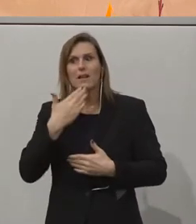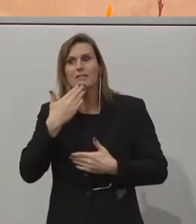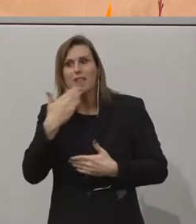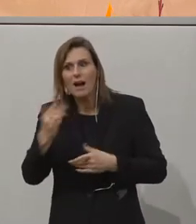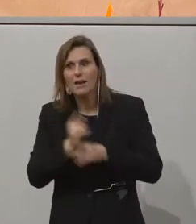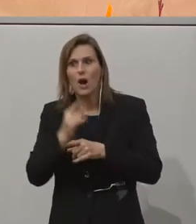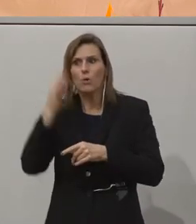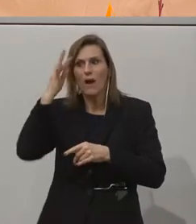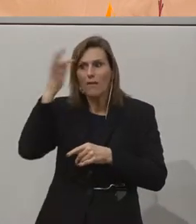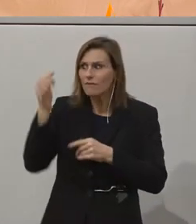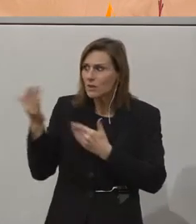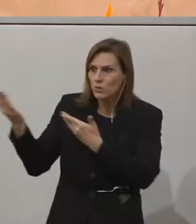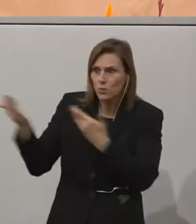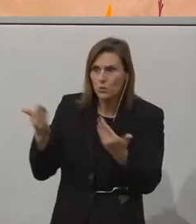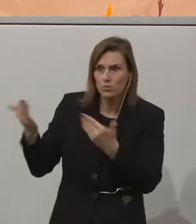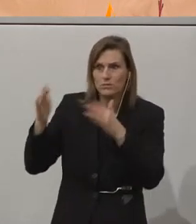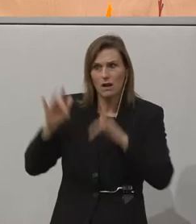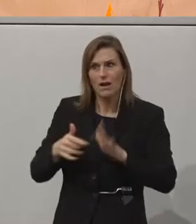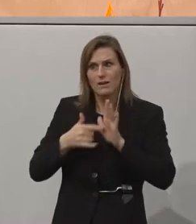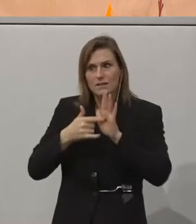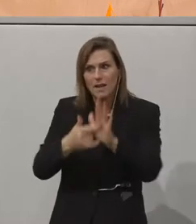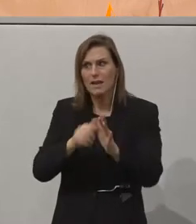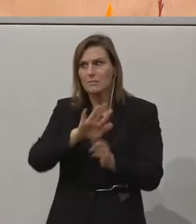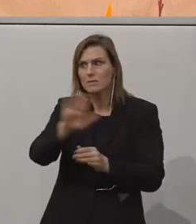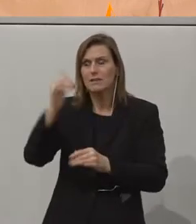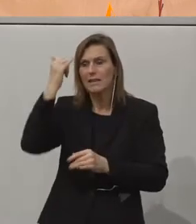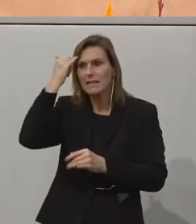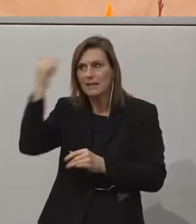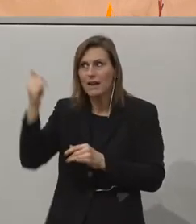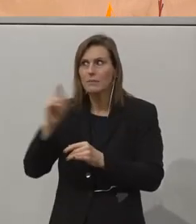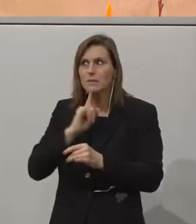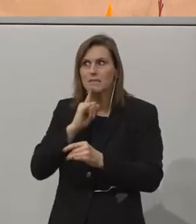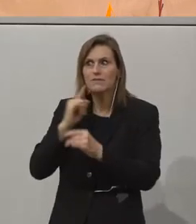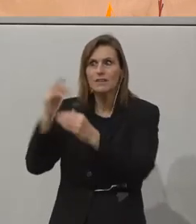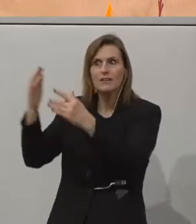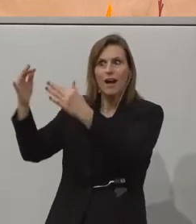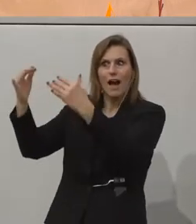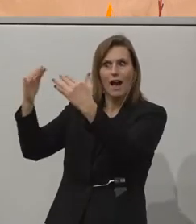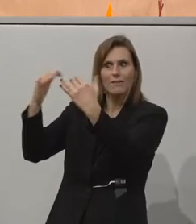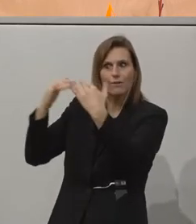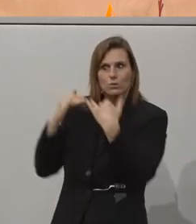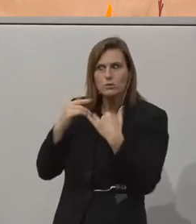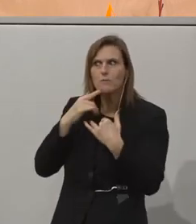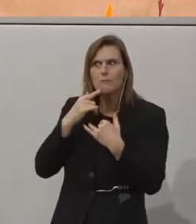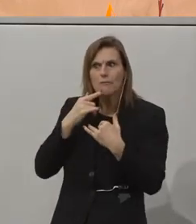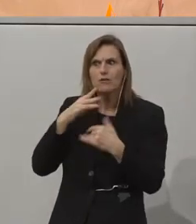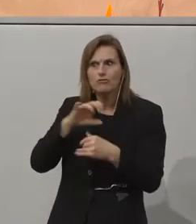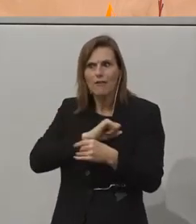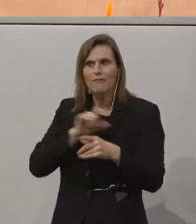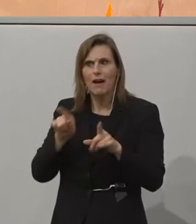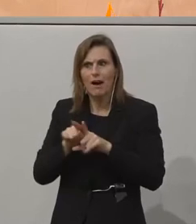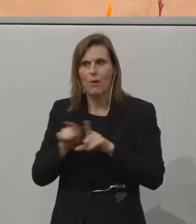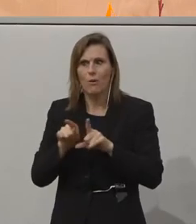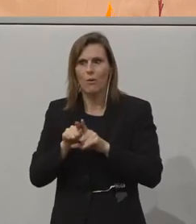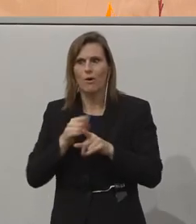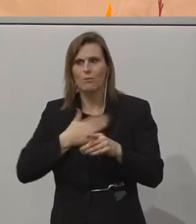dass sie zu uns kommen, um sich mit ihren Ideen inspirieren zu lassen und dass wir gemeinsam damit in der Lage sind,